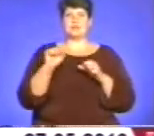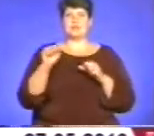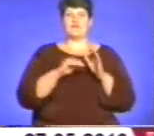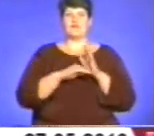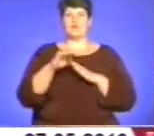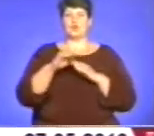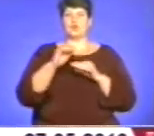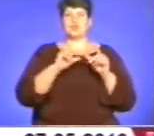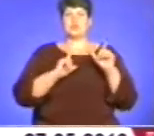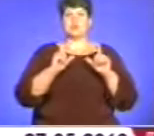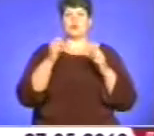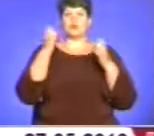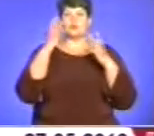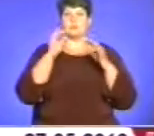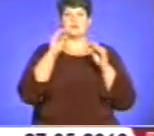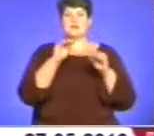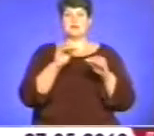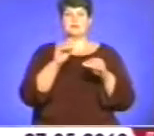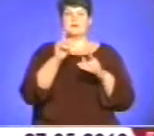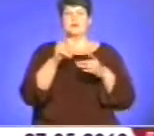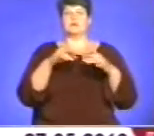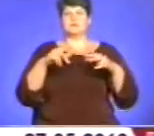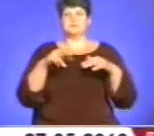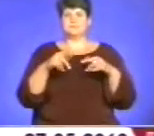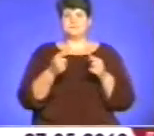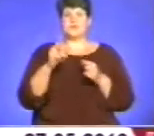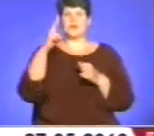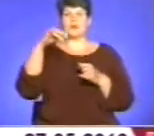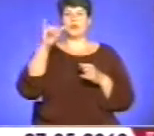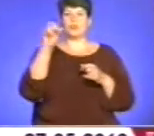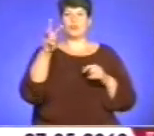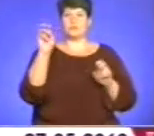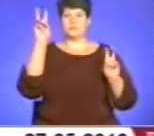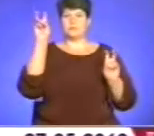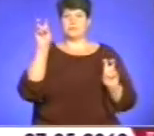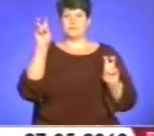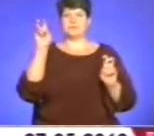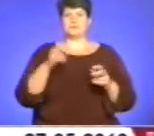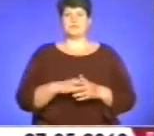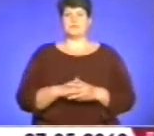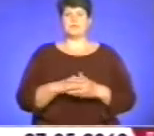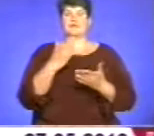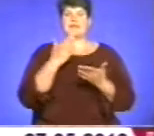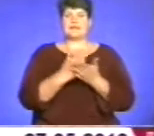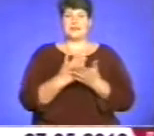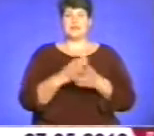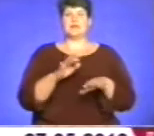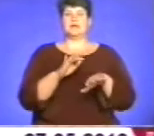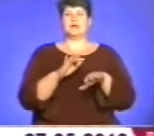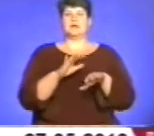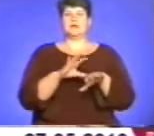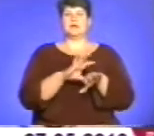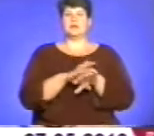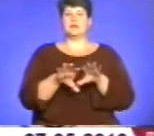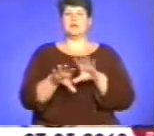культури поставив хореографічну поему «Думи». Це не єдина постановка колективу за творами Шевченка. Є невільники, є